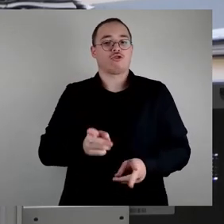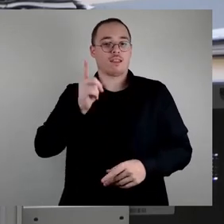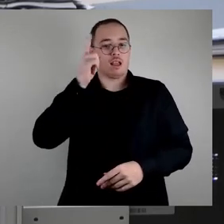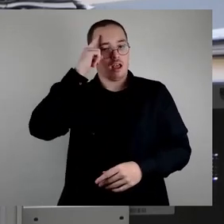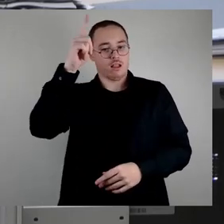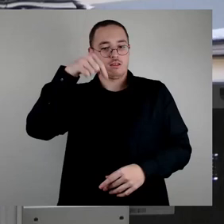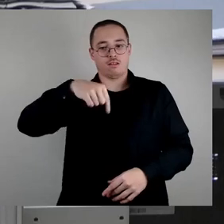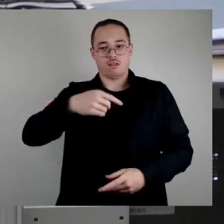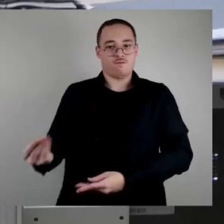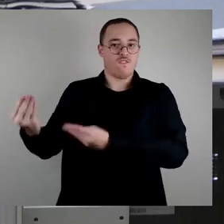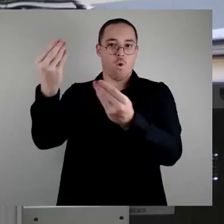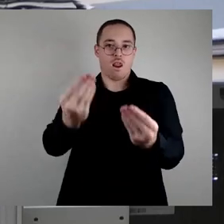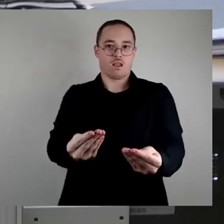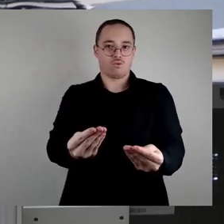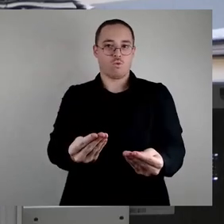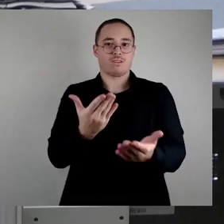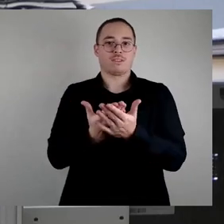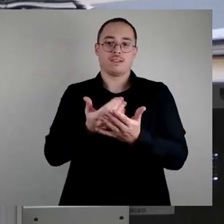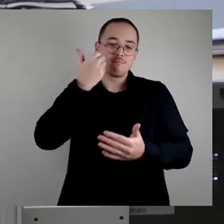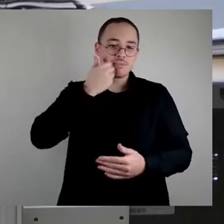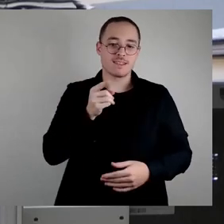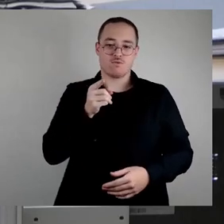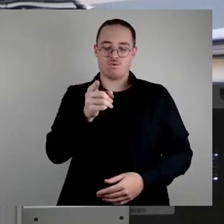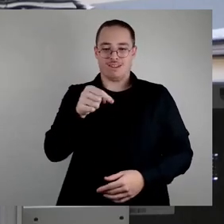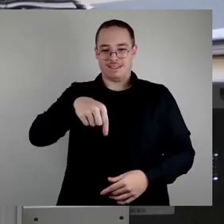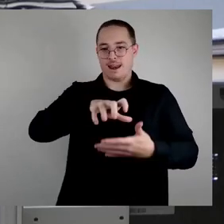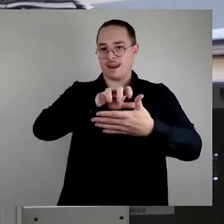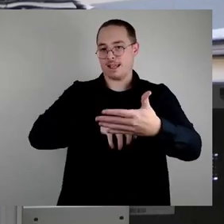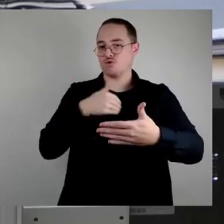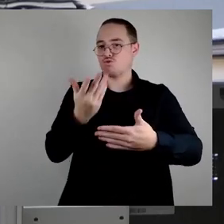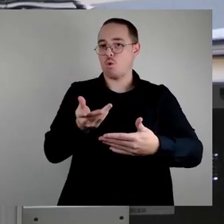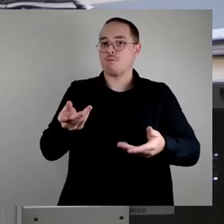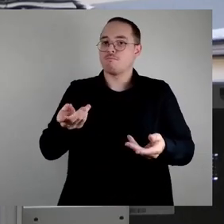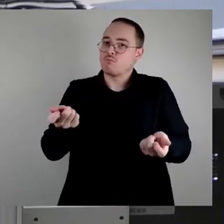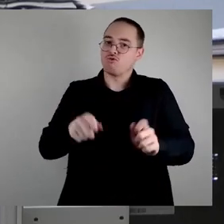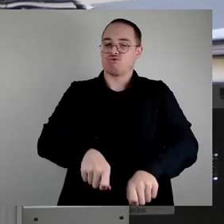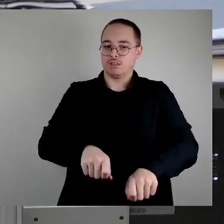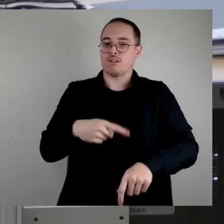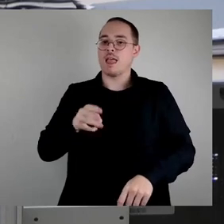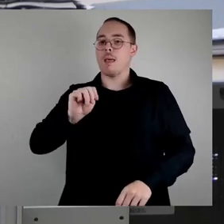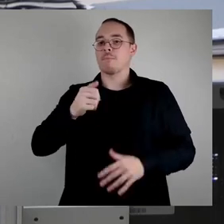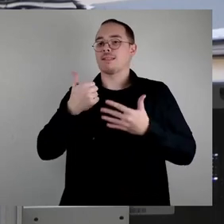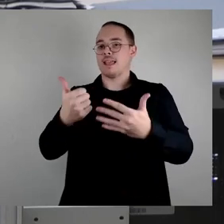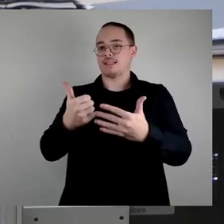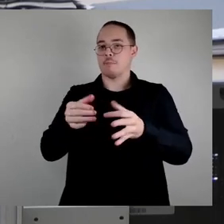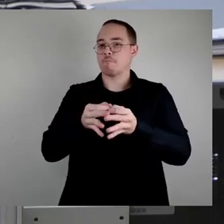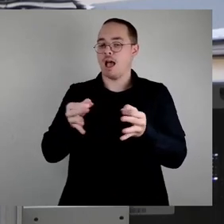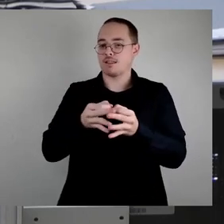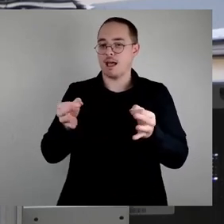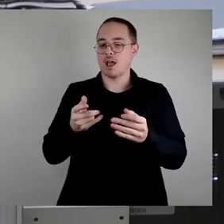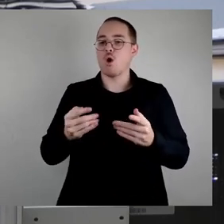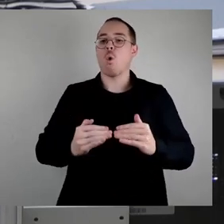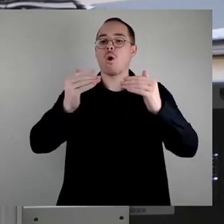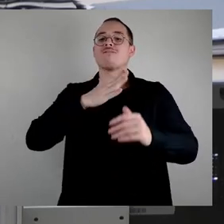diesen Text sozusagen so zu beschließen, damit die Maßnahme M6, also das Hochwasserrückhaltebecken, nochmal